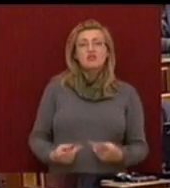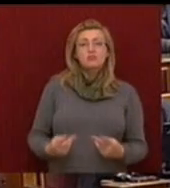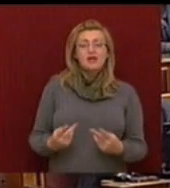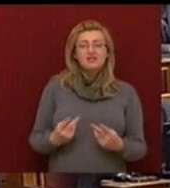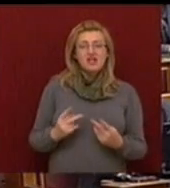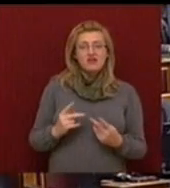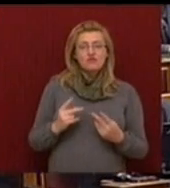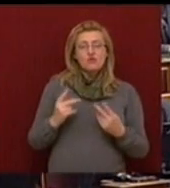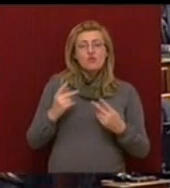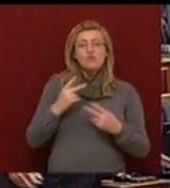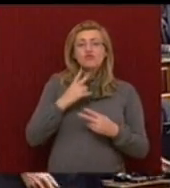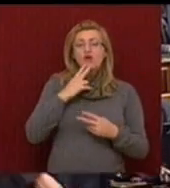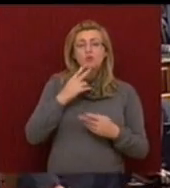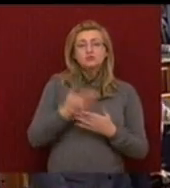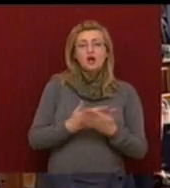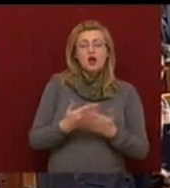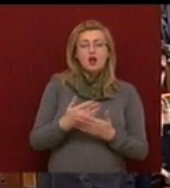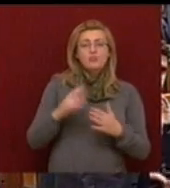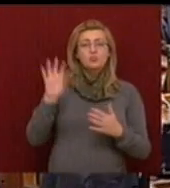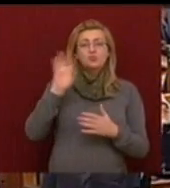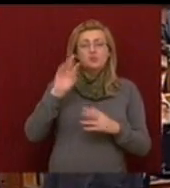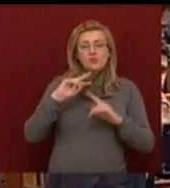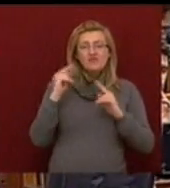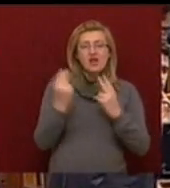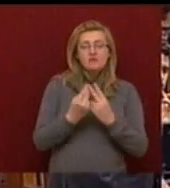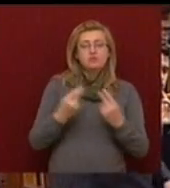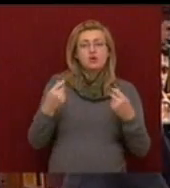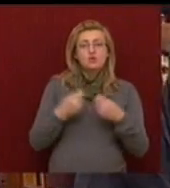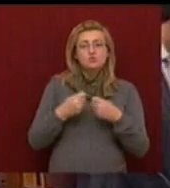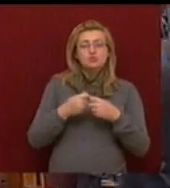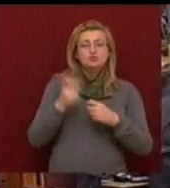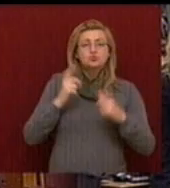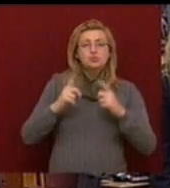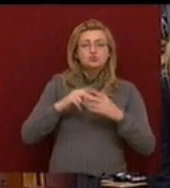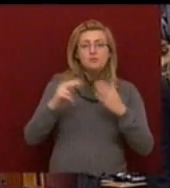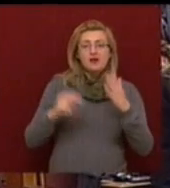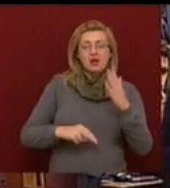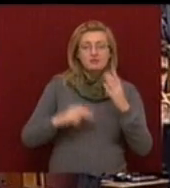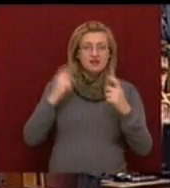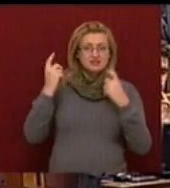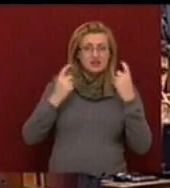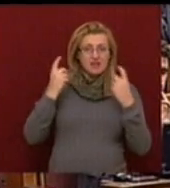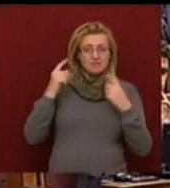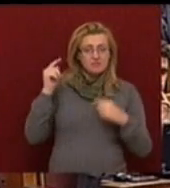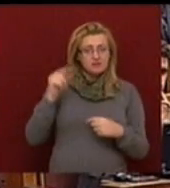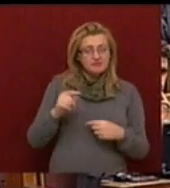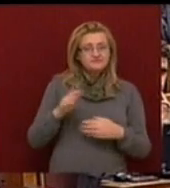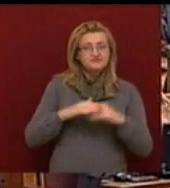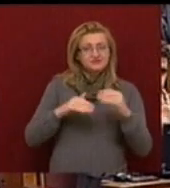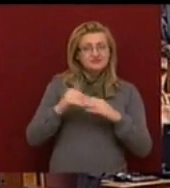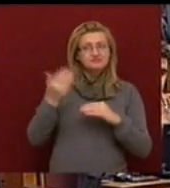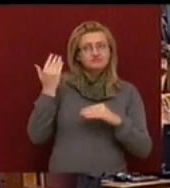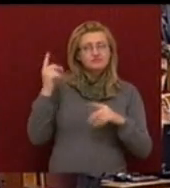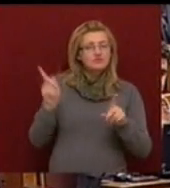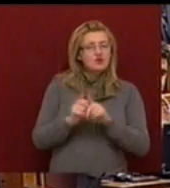valutaalap, Unió, Világbank közös kölcsön megállapodásának a szellemében kezelni az akkori